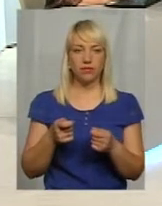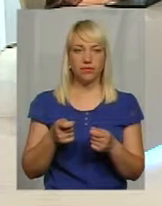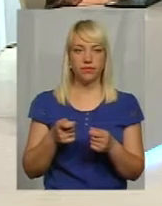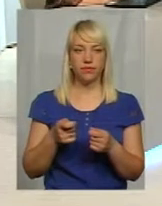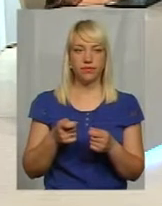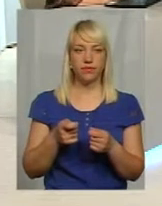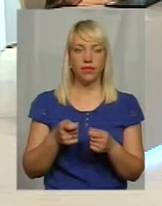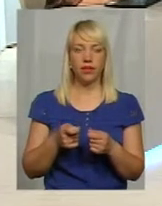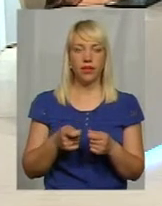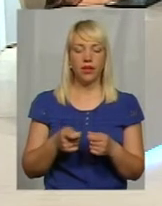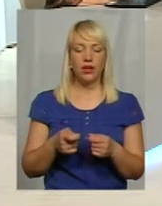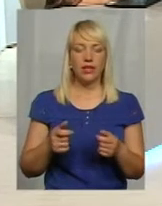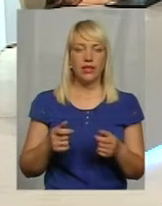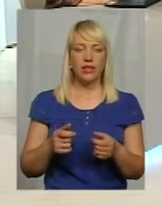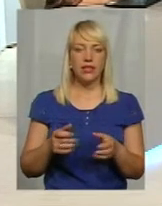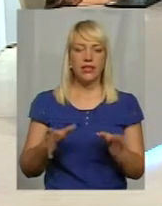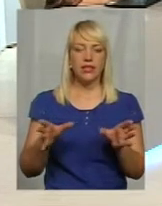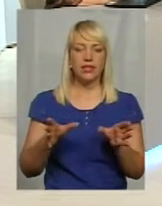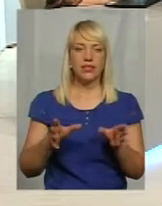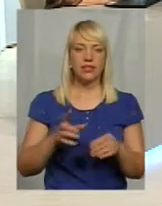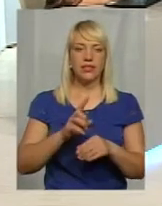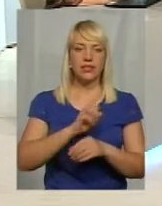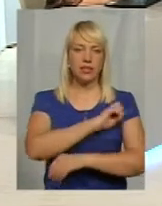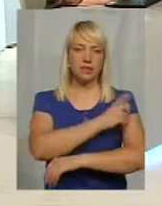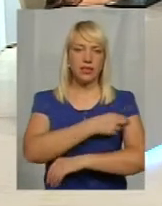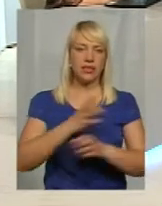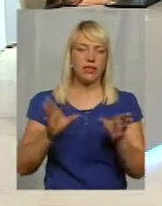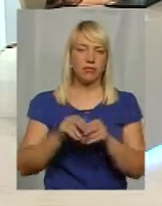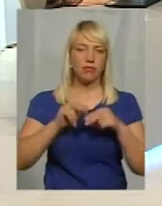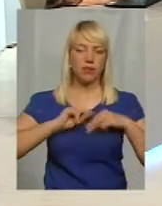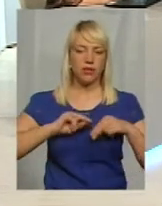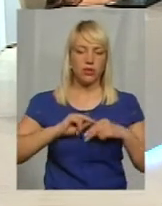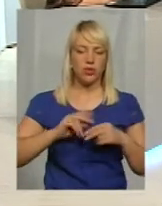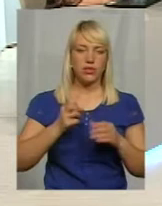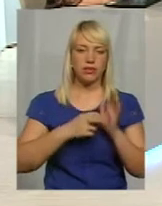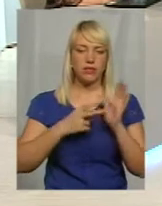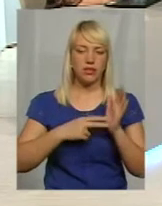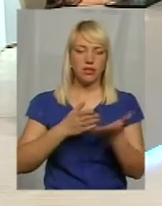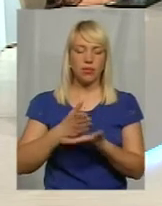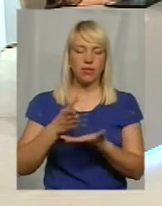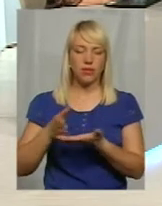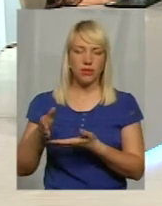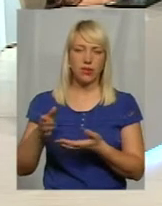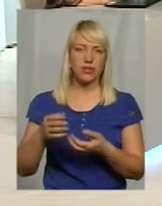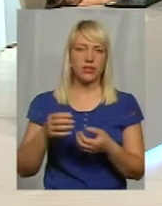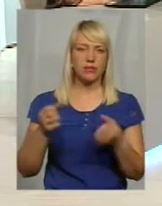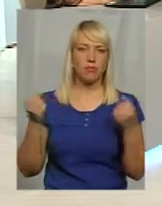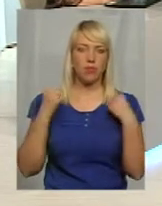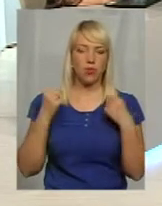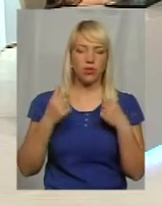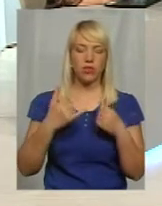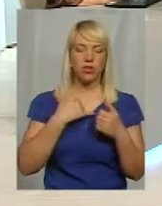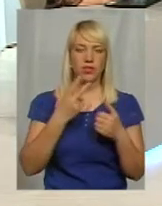Управлінням тісно співпрацює з Олімпійськими відомі спорту, у нас їх 26 в області, і